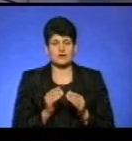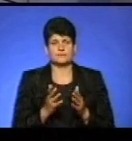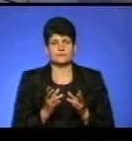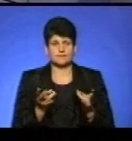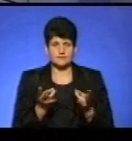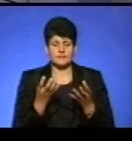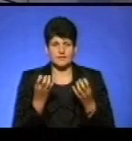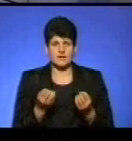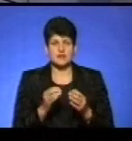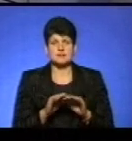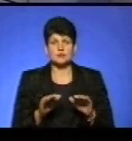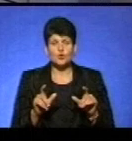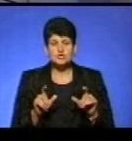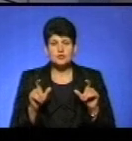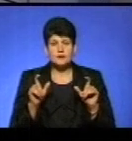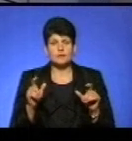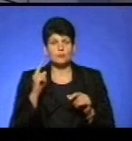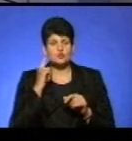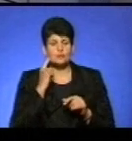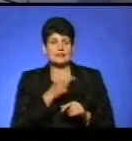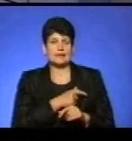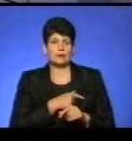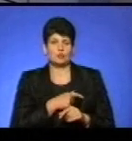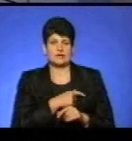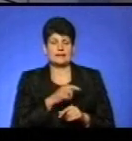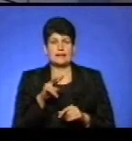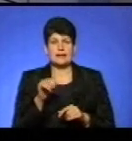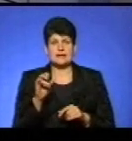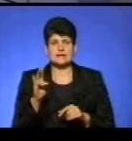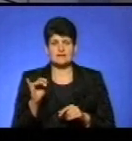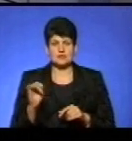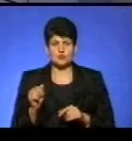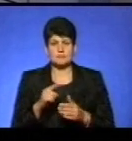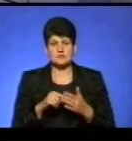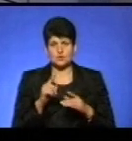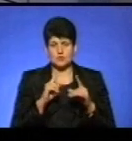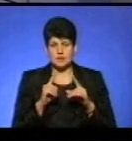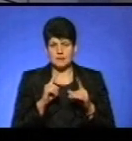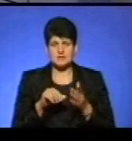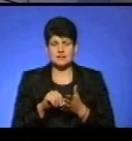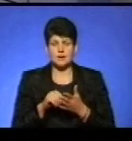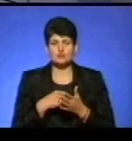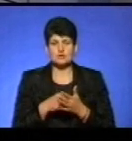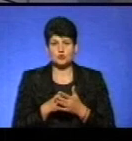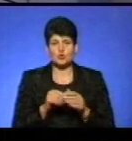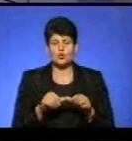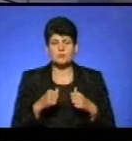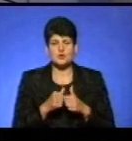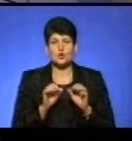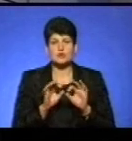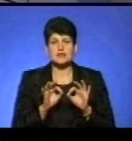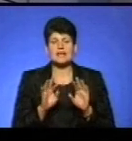сприятлива демографічна ситуація, але давайте почуємо депутата Лановецької міської ради, представника бюджетної комісії, який розкаже, як